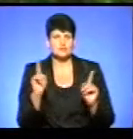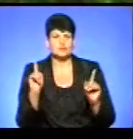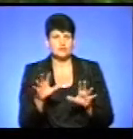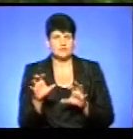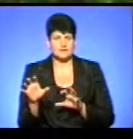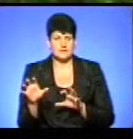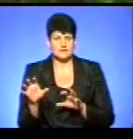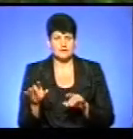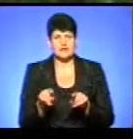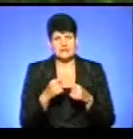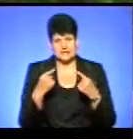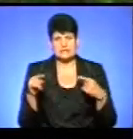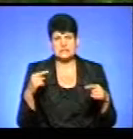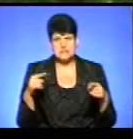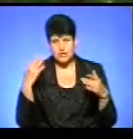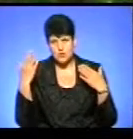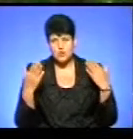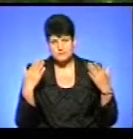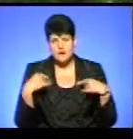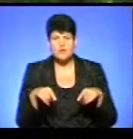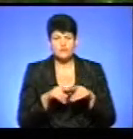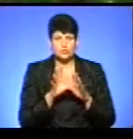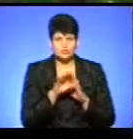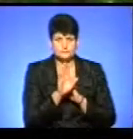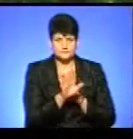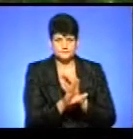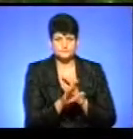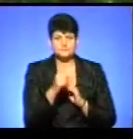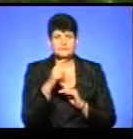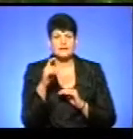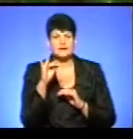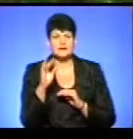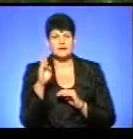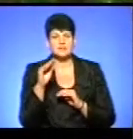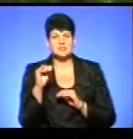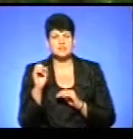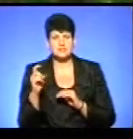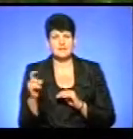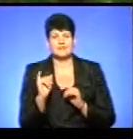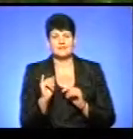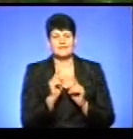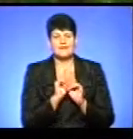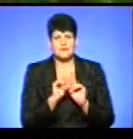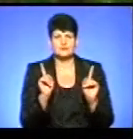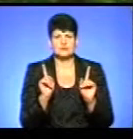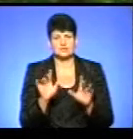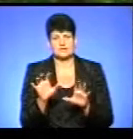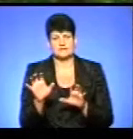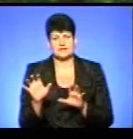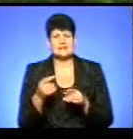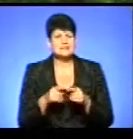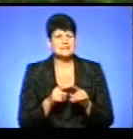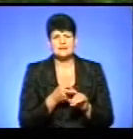розваг, в тому числі. Акцентую хіжих і екзотичних тварин. Тобто це не